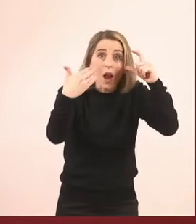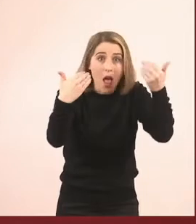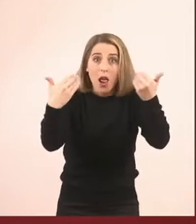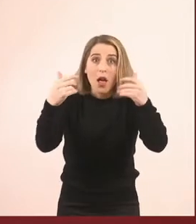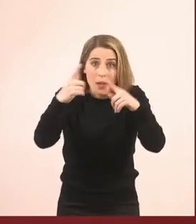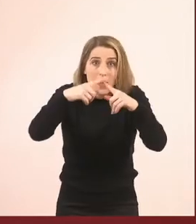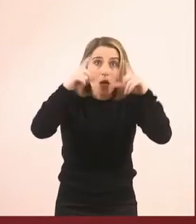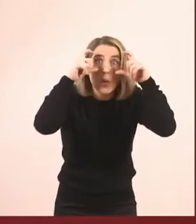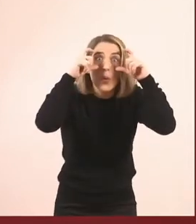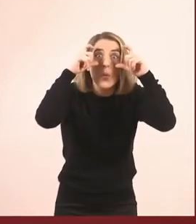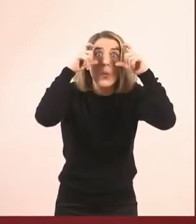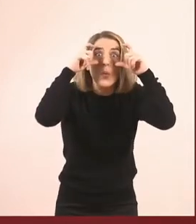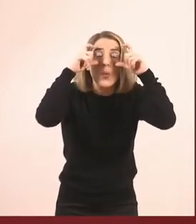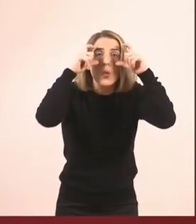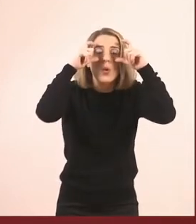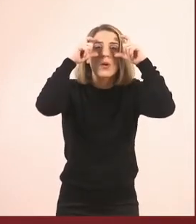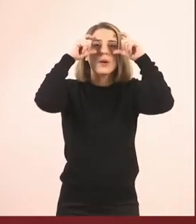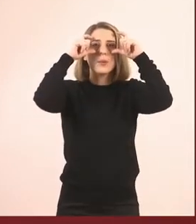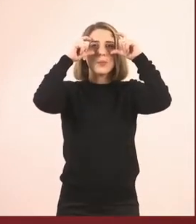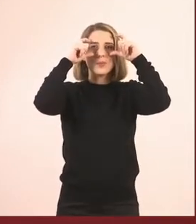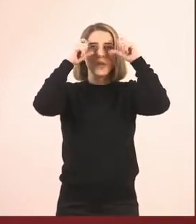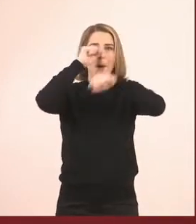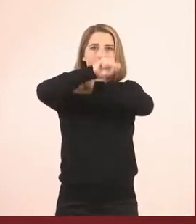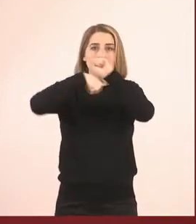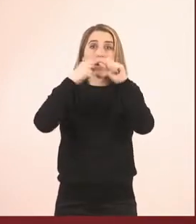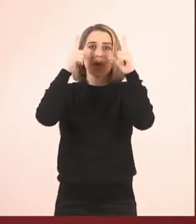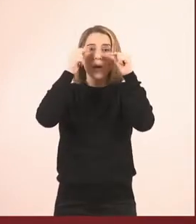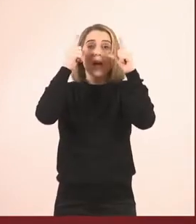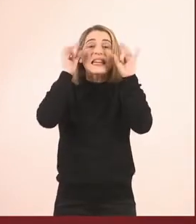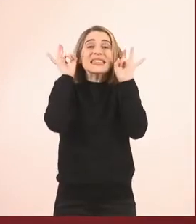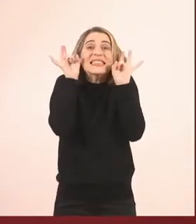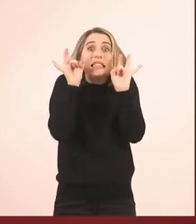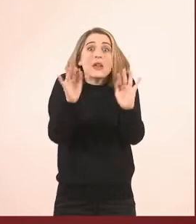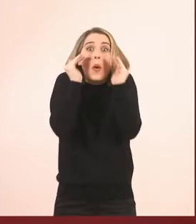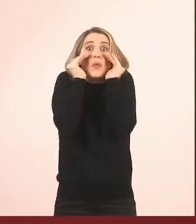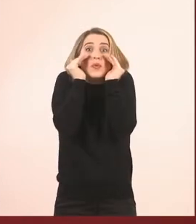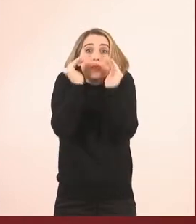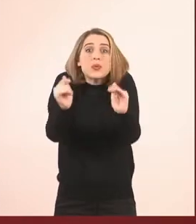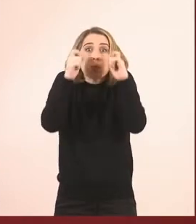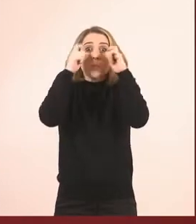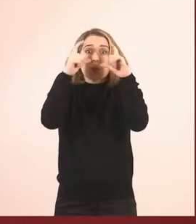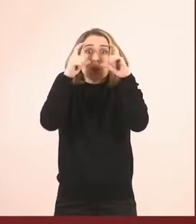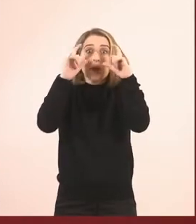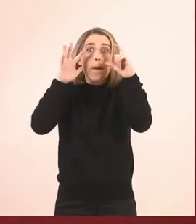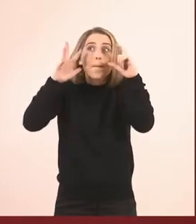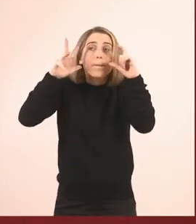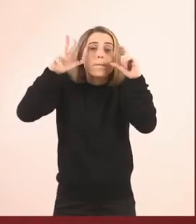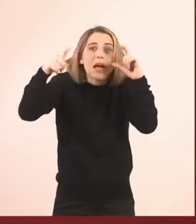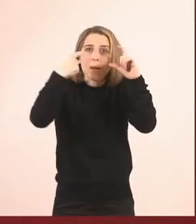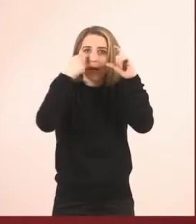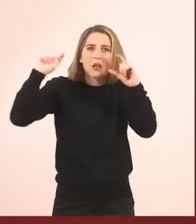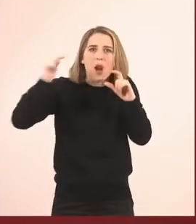Ωραία. Γουρλώνετε τα μάτια, προσπαθείτε να μην τα κλείσετε, ώστε να αγκαστεί το μάτι, να δακρύσει, να ρίξει